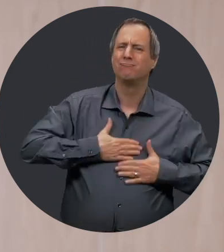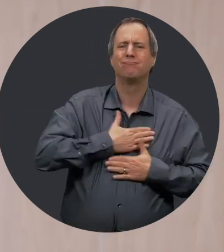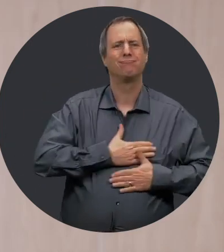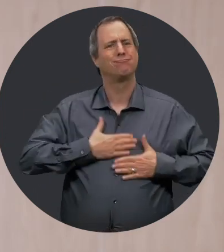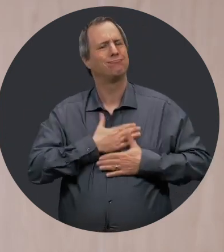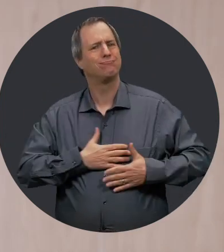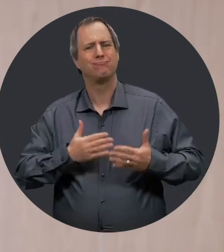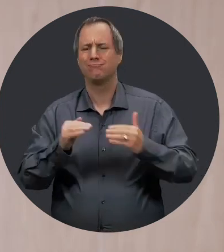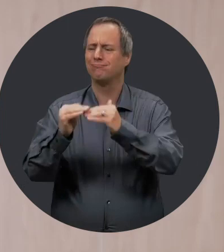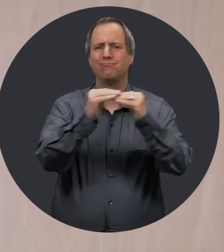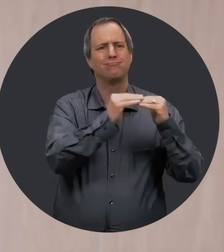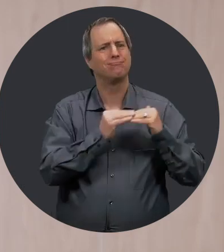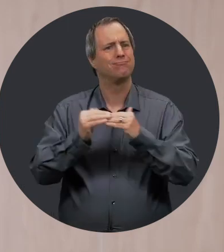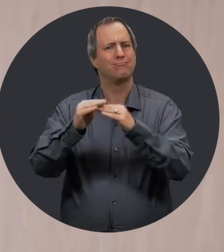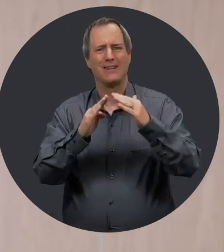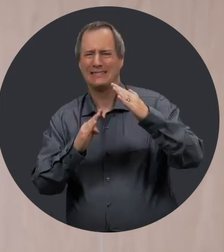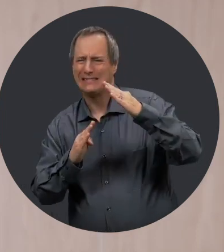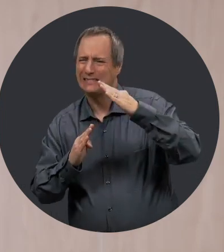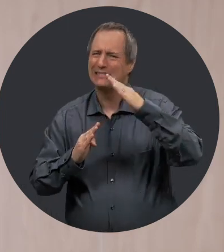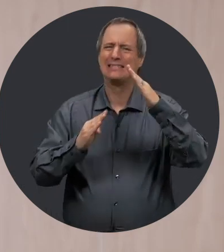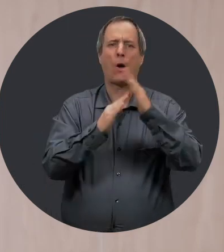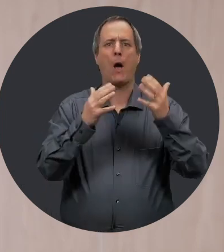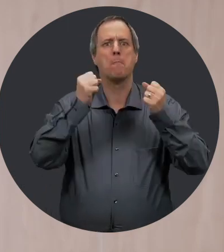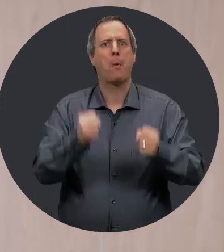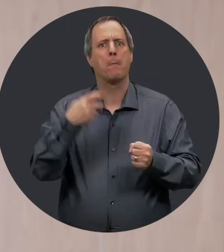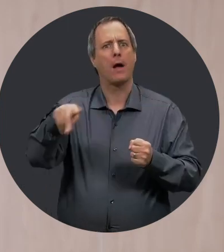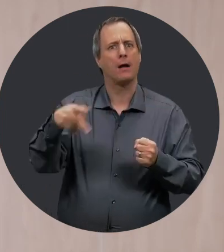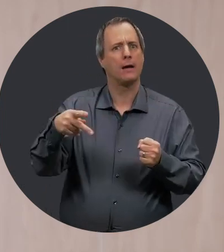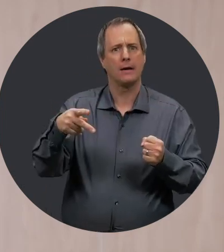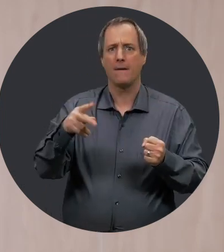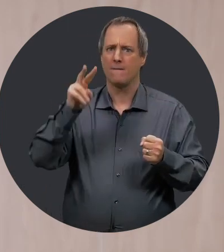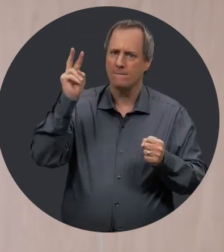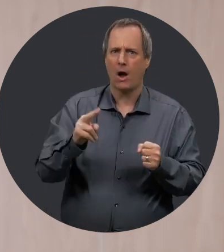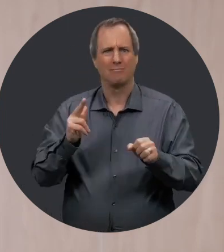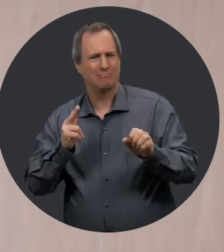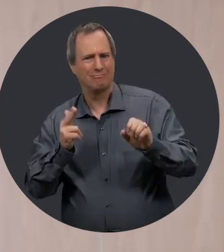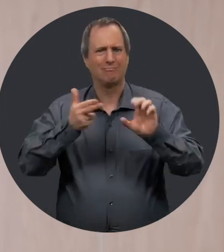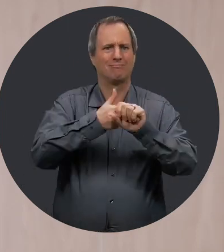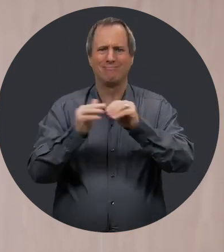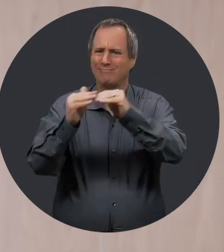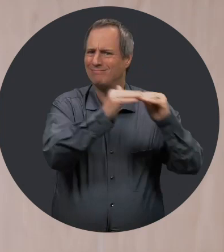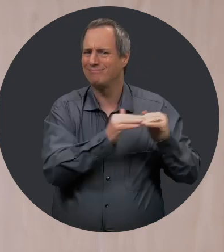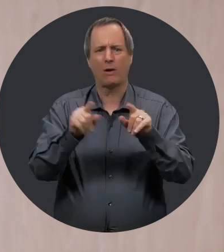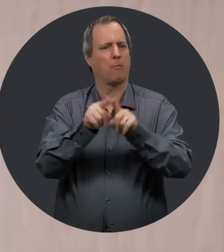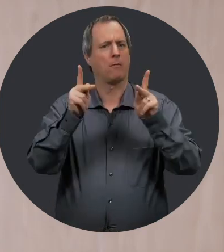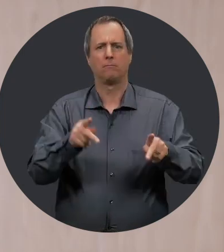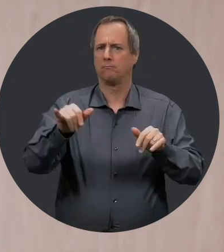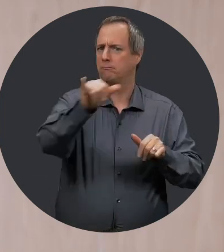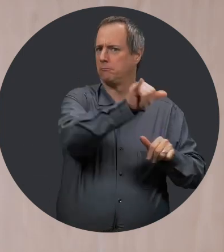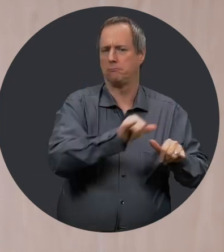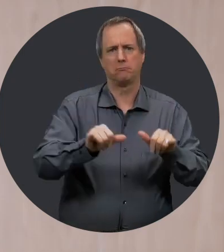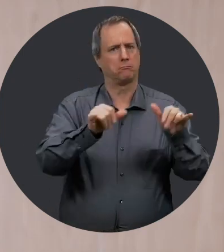aspirer à se réaliser pleinement à la hauteur de ses capacités, en tant que véritables citoyennes